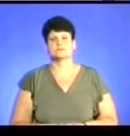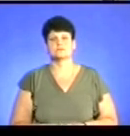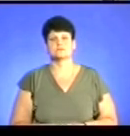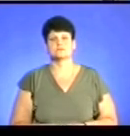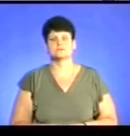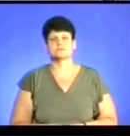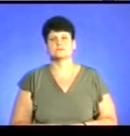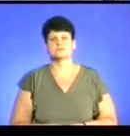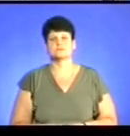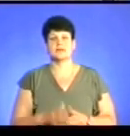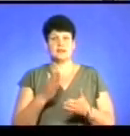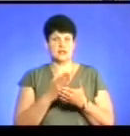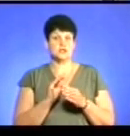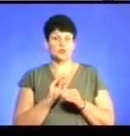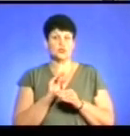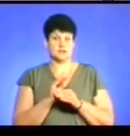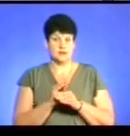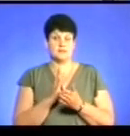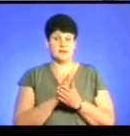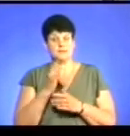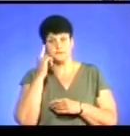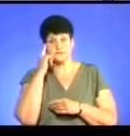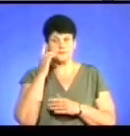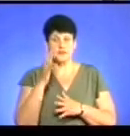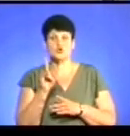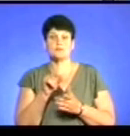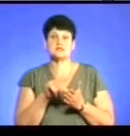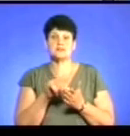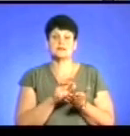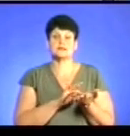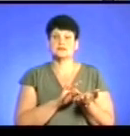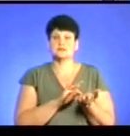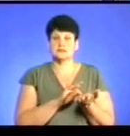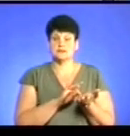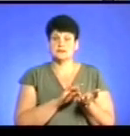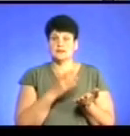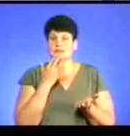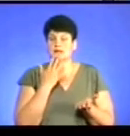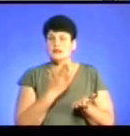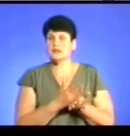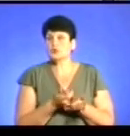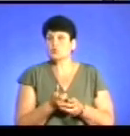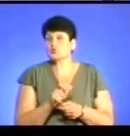Зараз я ще додам, є такий стереотип, що представники ромської національності є дуже